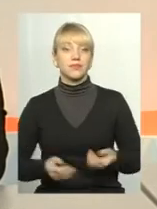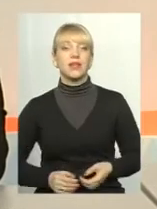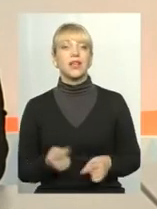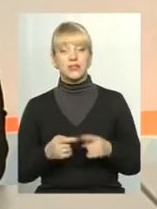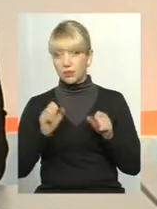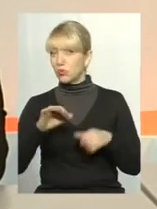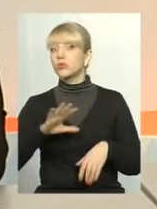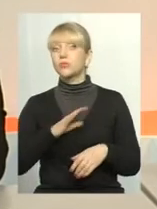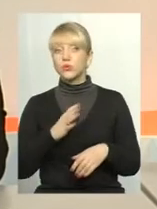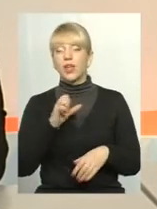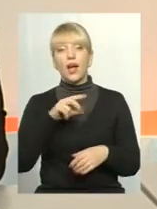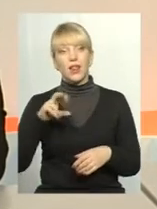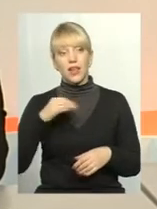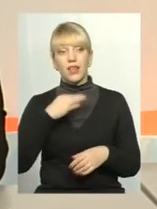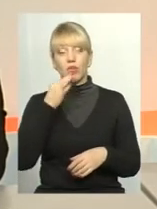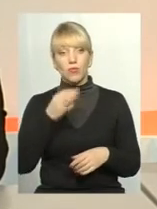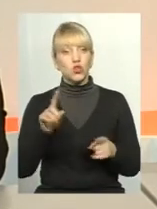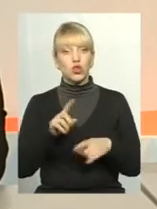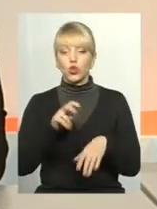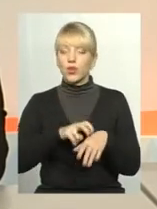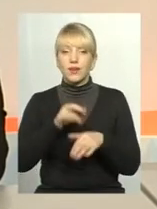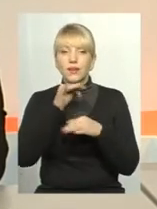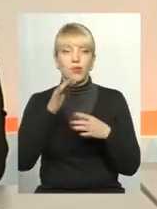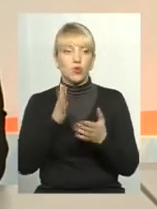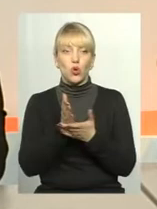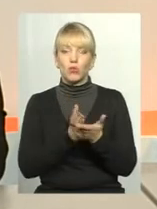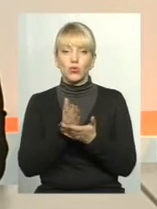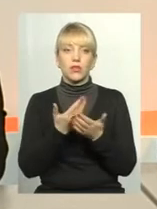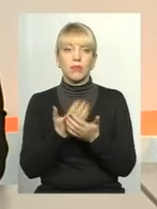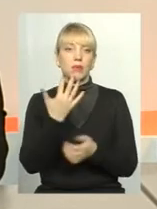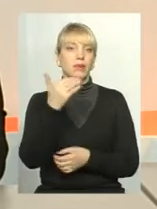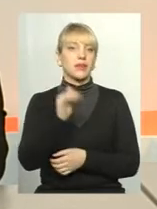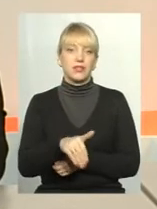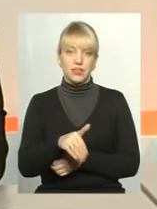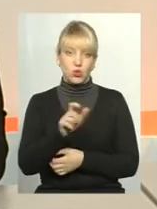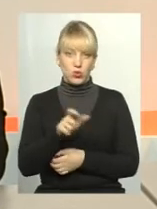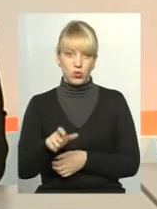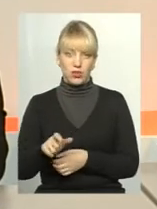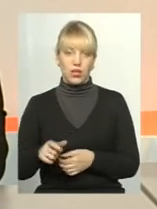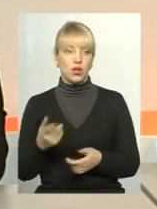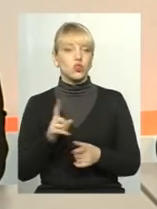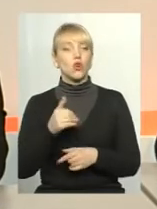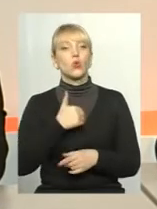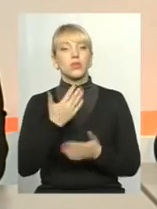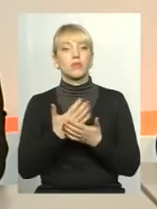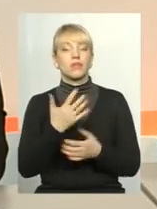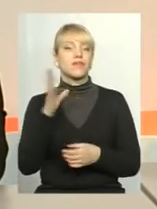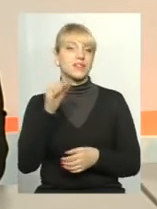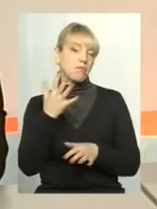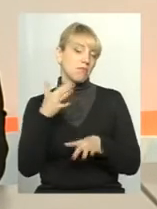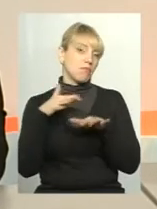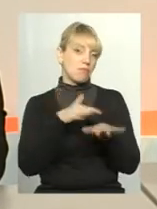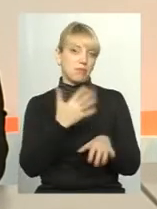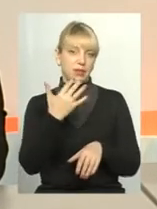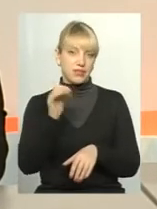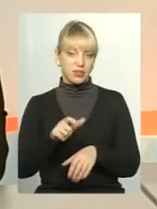Може таке бути, але ж скажу вам ще раз, що лікар не може обслуговувати, наприклад, 5 тисяч, що хоче до нього 5 тисяч. Він може, наприклад, такий якіс,